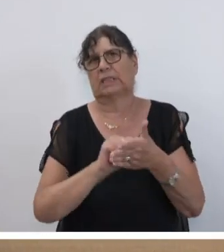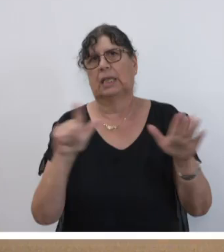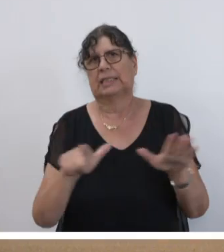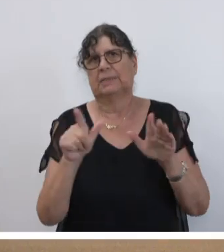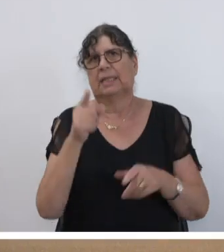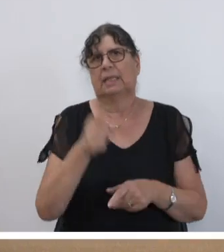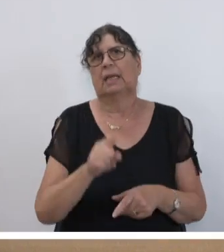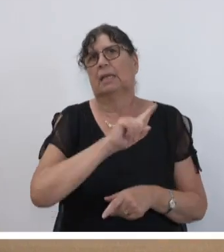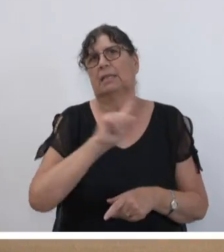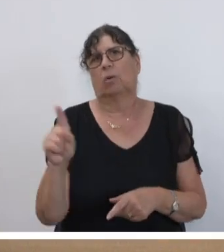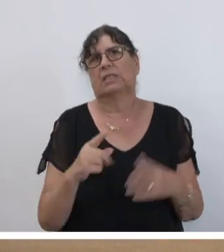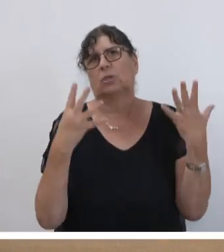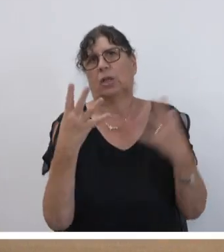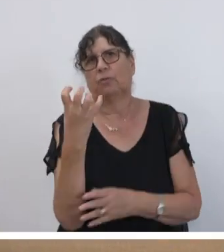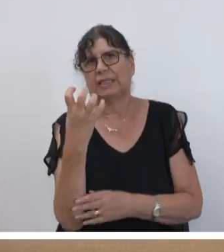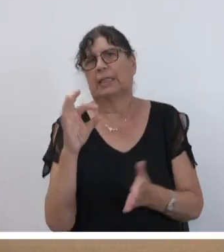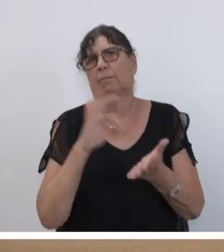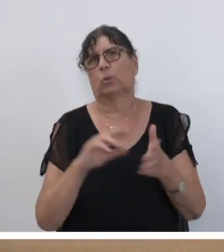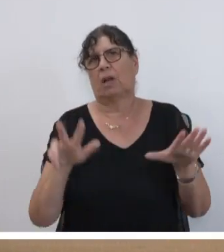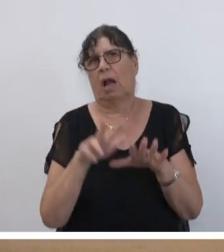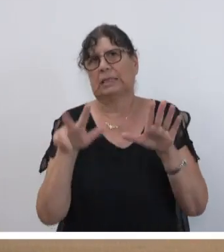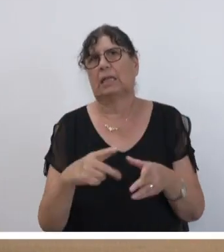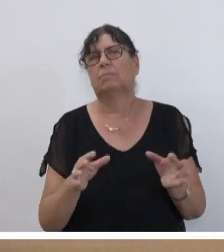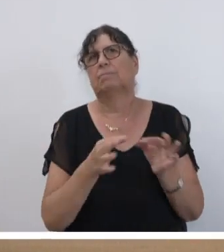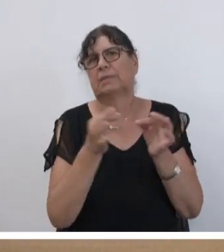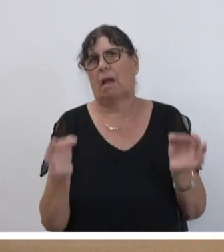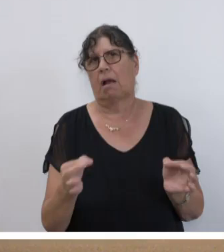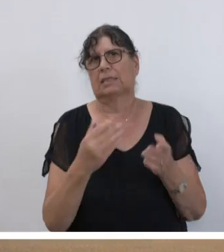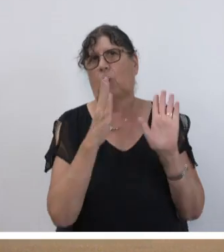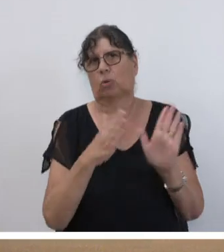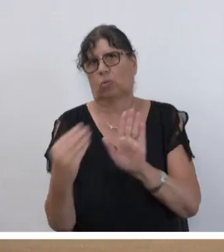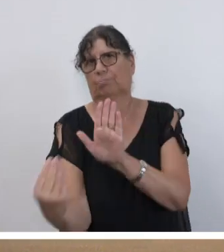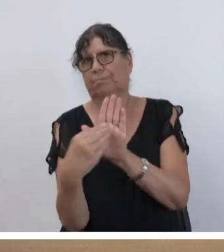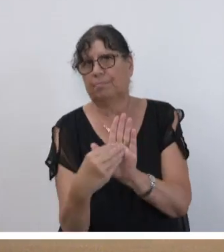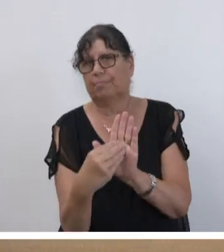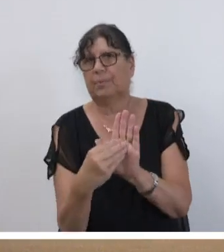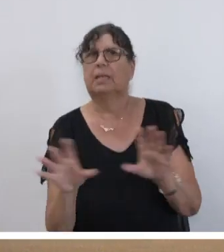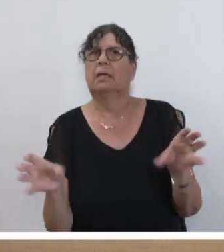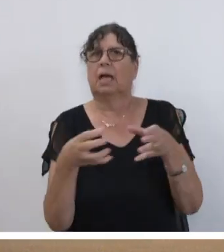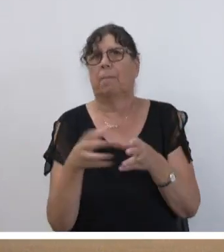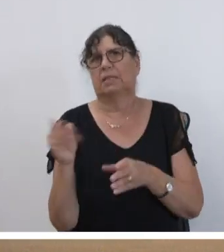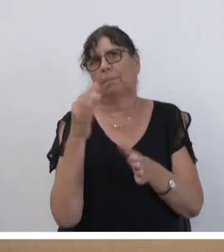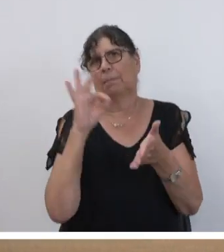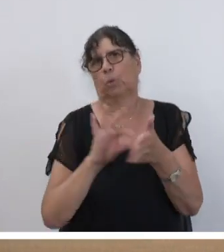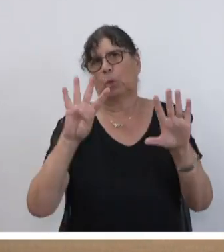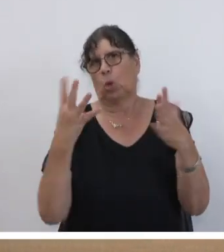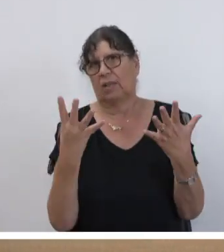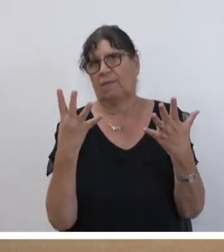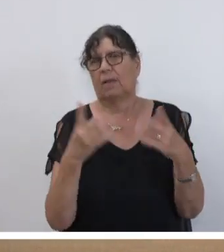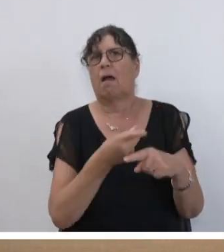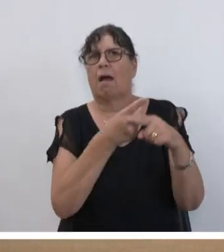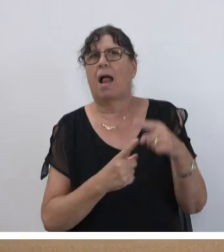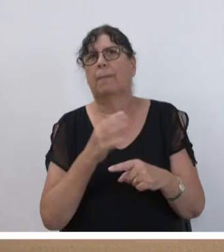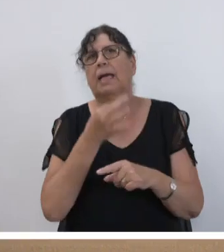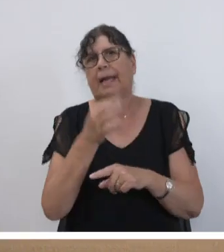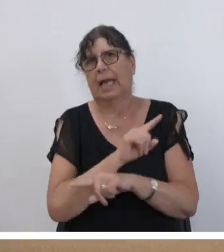-1049 als Punkt 18 in die Tagesordnung aufgenommen ist und gemeinsam mit Punkt 9 in einem halben